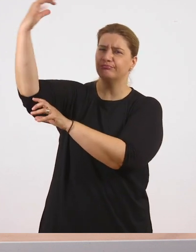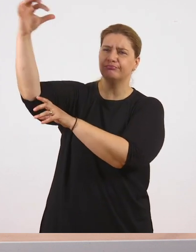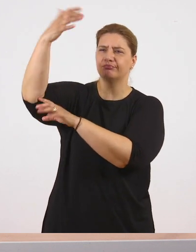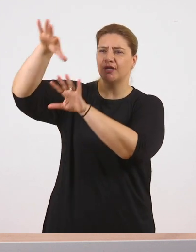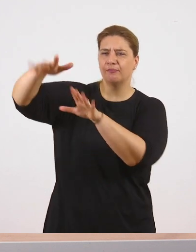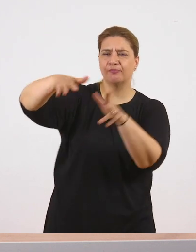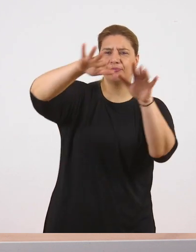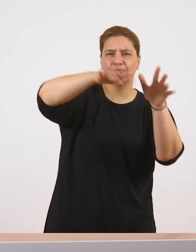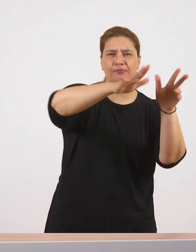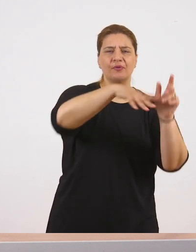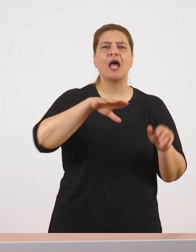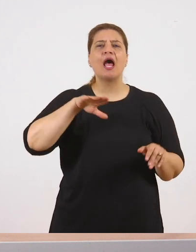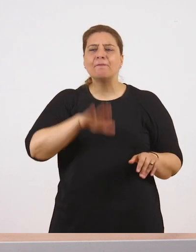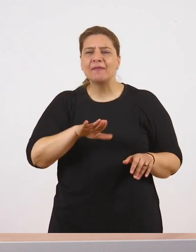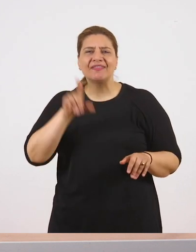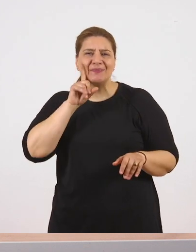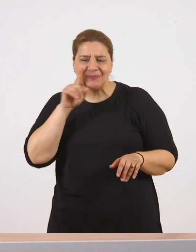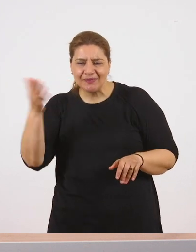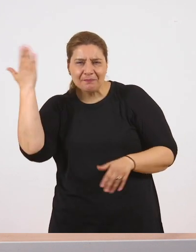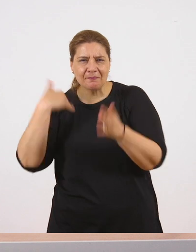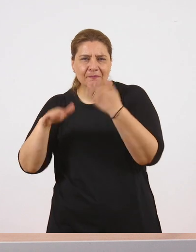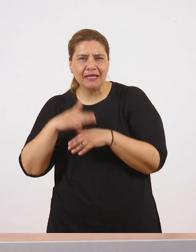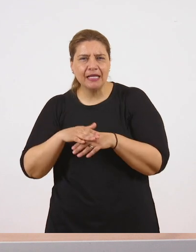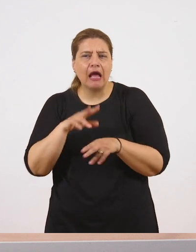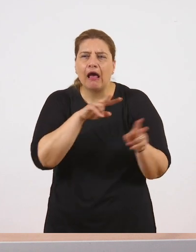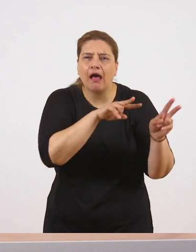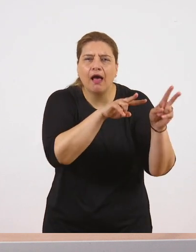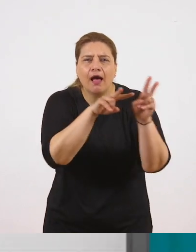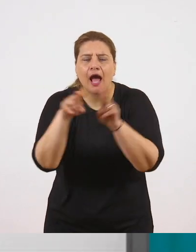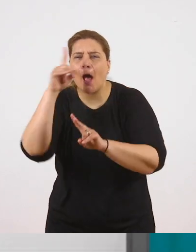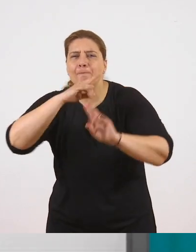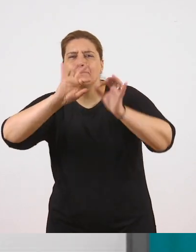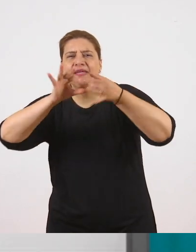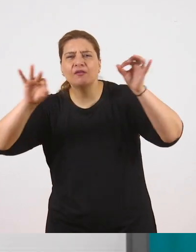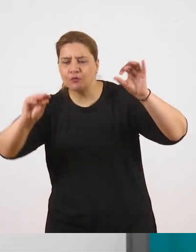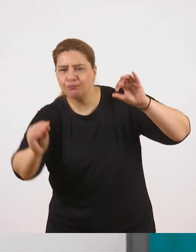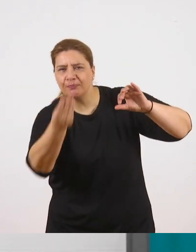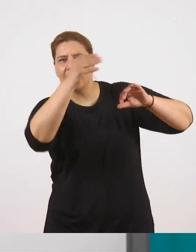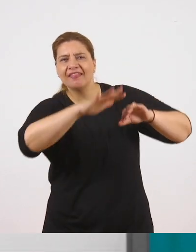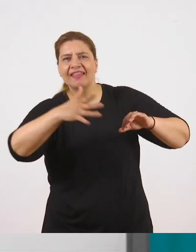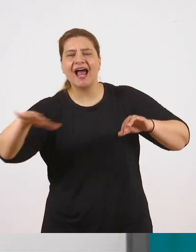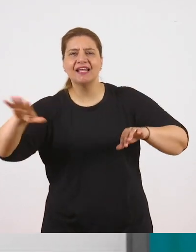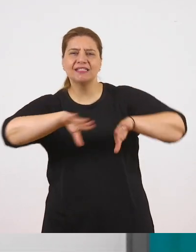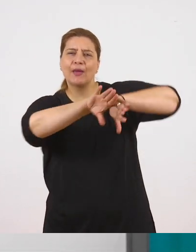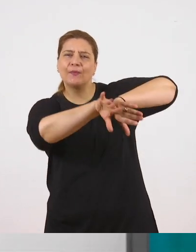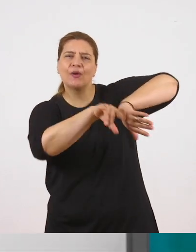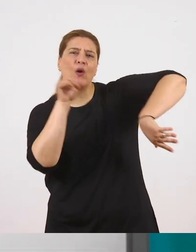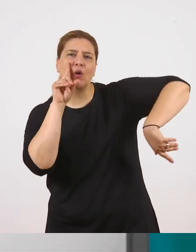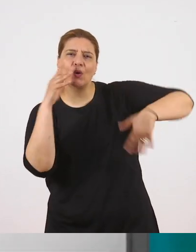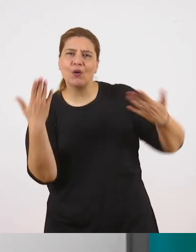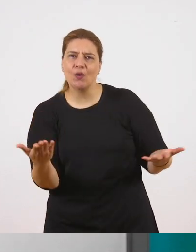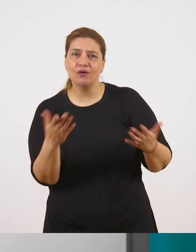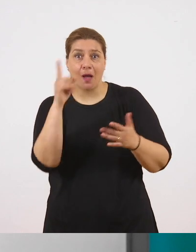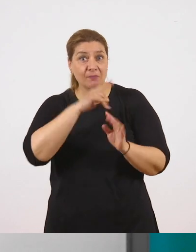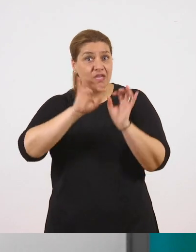μας πηγαίνει στους παλιούς μύθους που έχουν φτάσει σε εμάς μέσα από τους αιώνες. Και μας λέει πώς την επηρέασε η μαμά